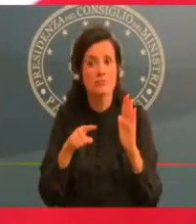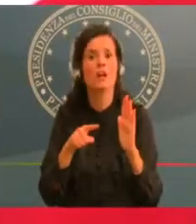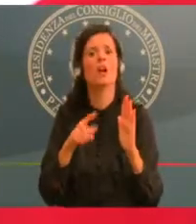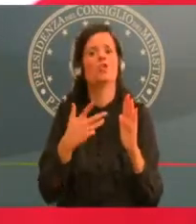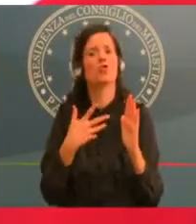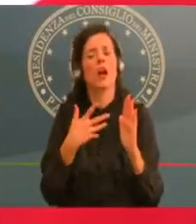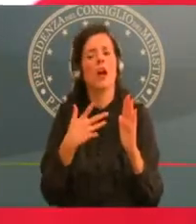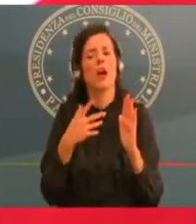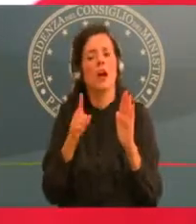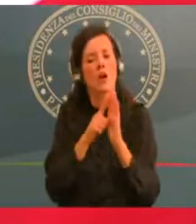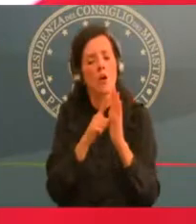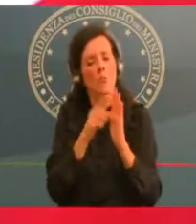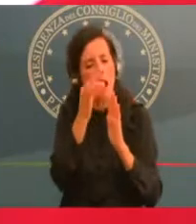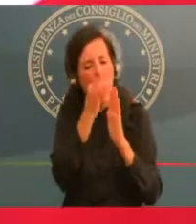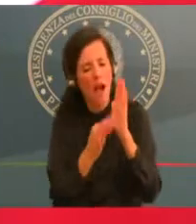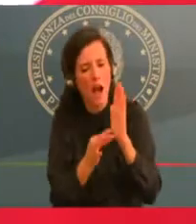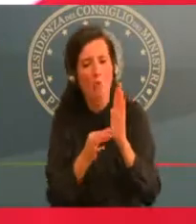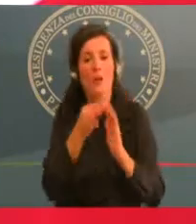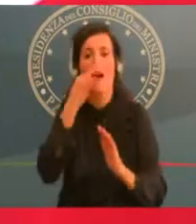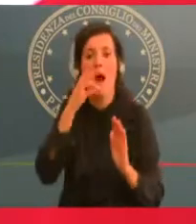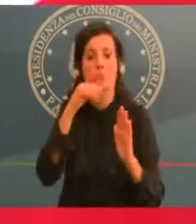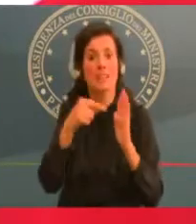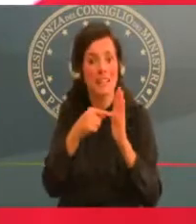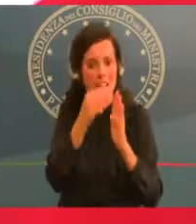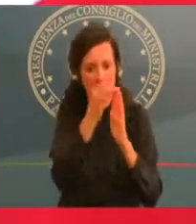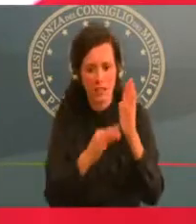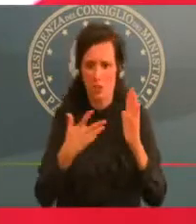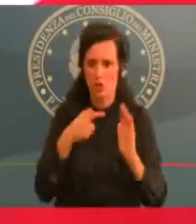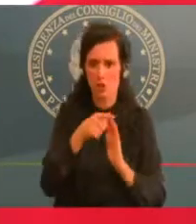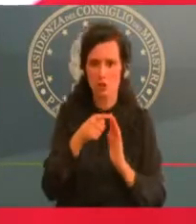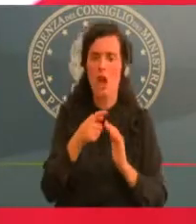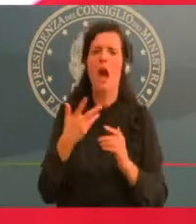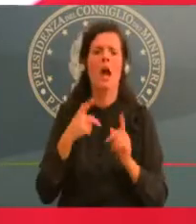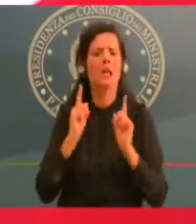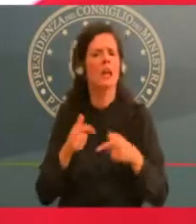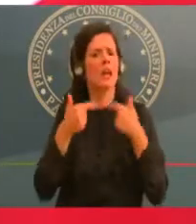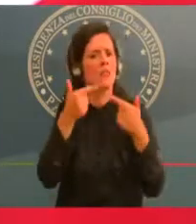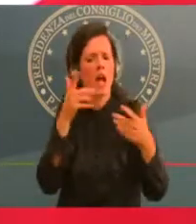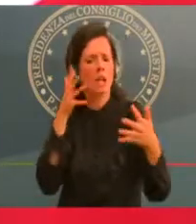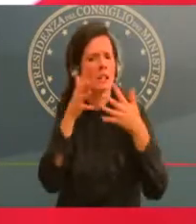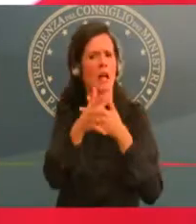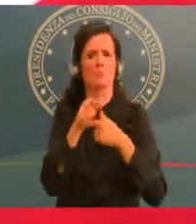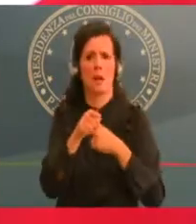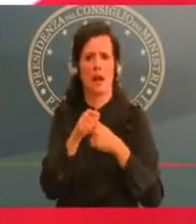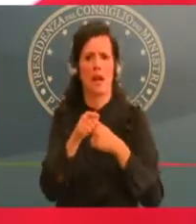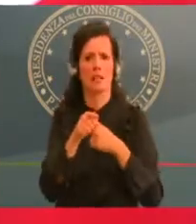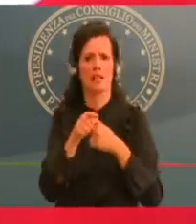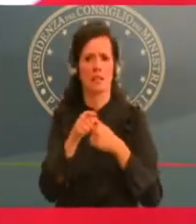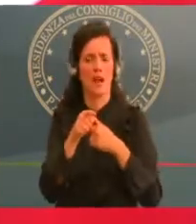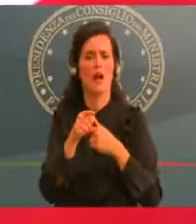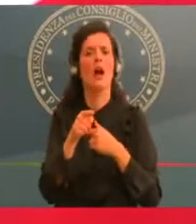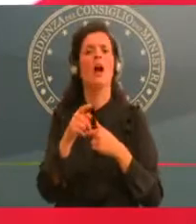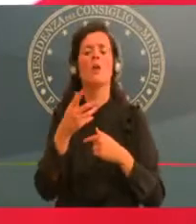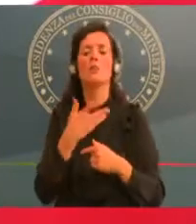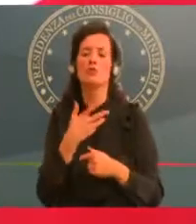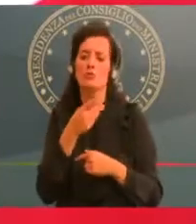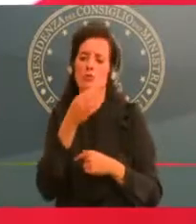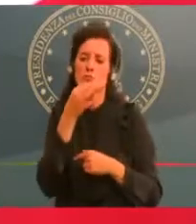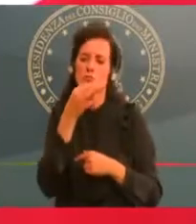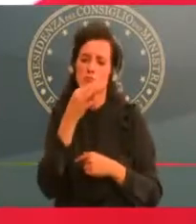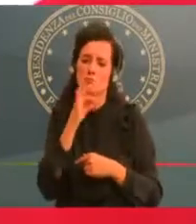meccanismi, a tutta la comunità scientifica. Quindi il confronto, se mi permette, deve avvenire con la comunità scientifica e con i cittadini.